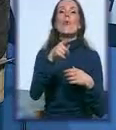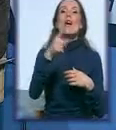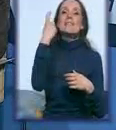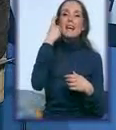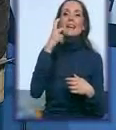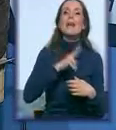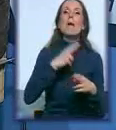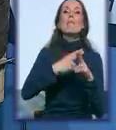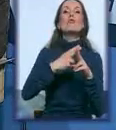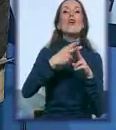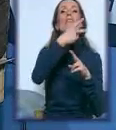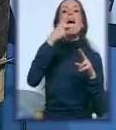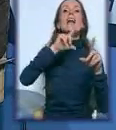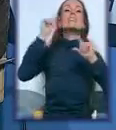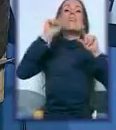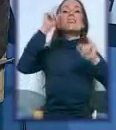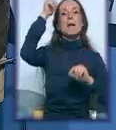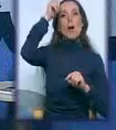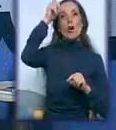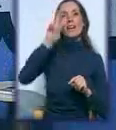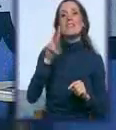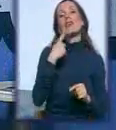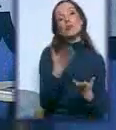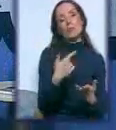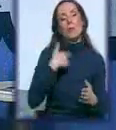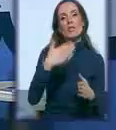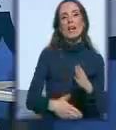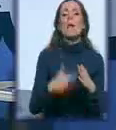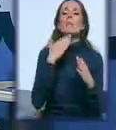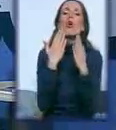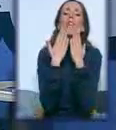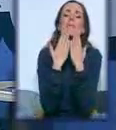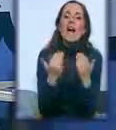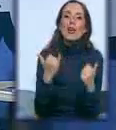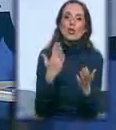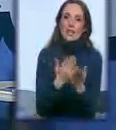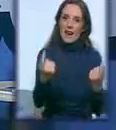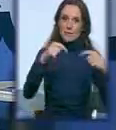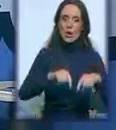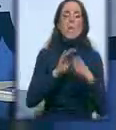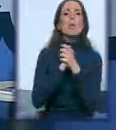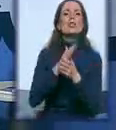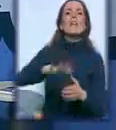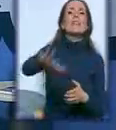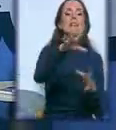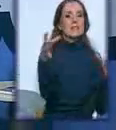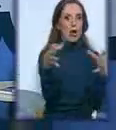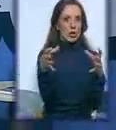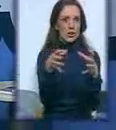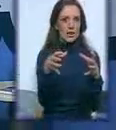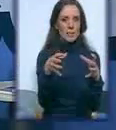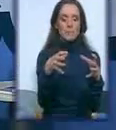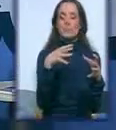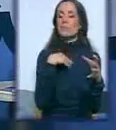se, ali to je meni za kraj. Gorena, mnogo hvala što ste bili danas sa nama. Pozdravite mi ceo tim, bojim se, ja